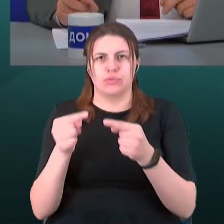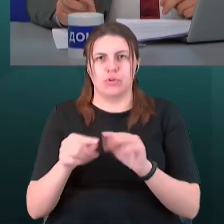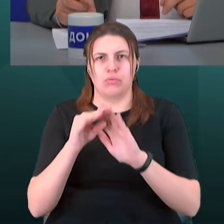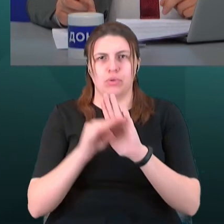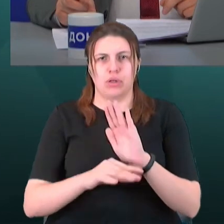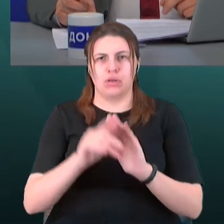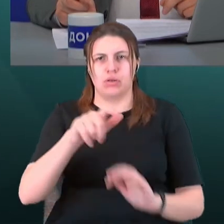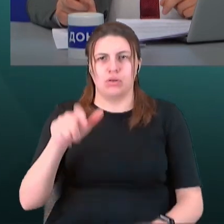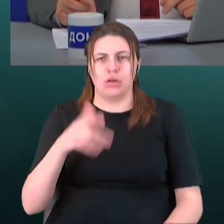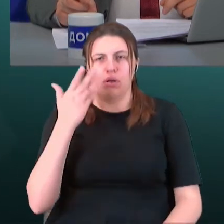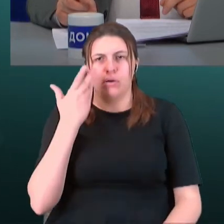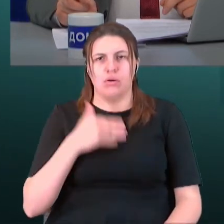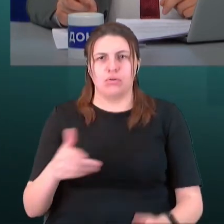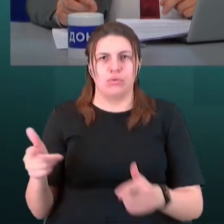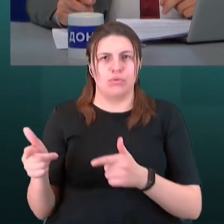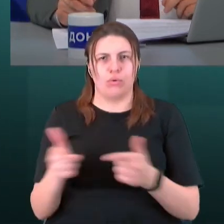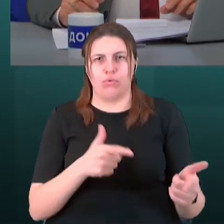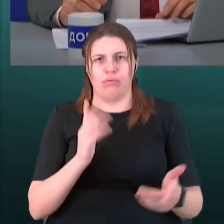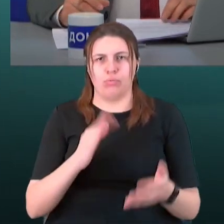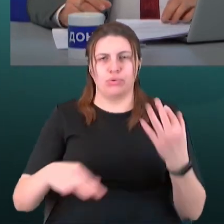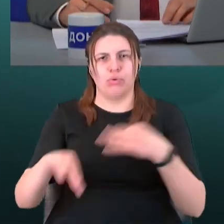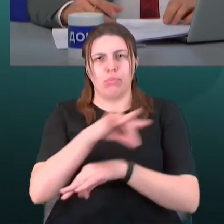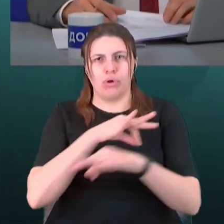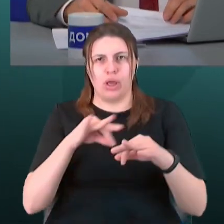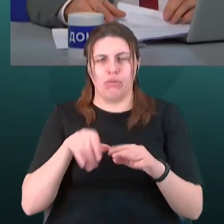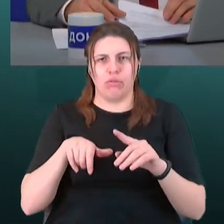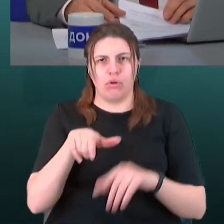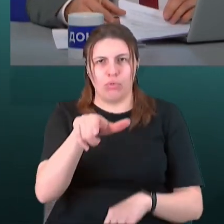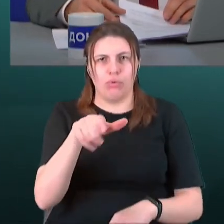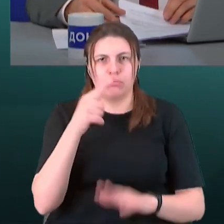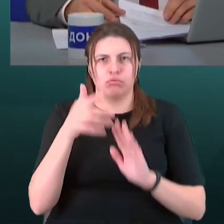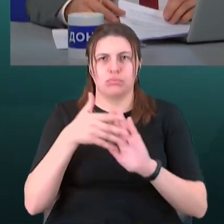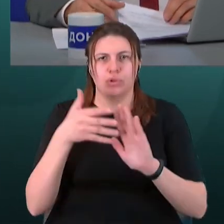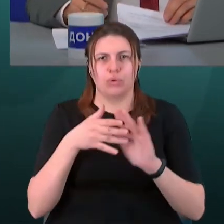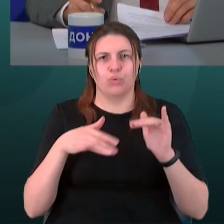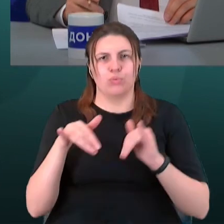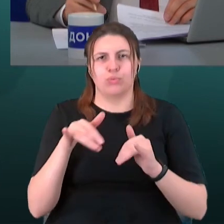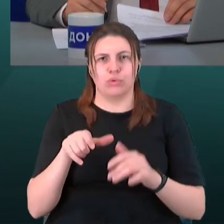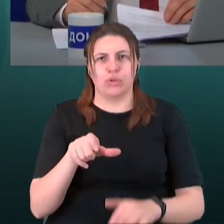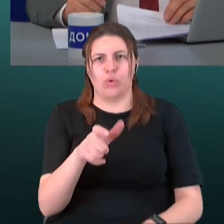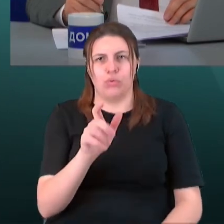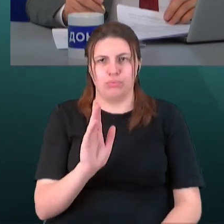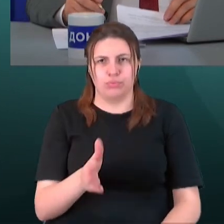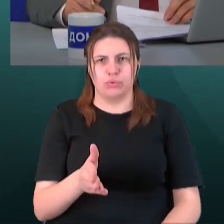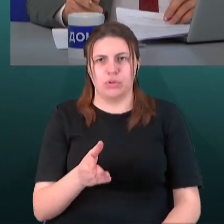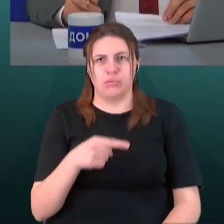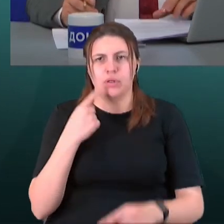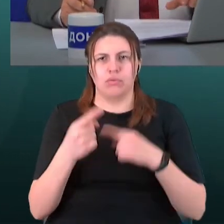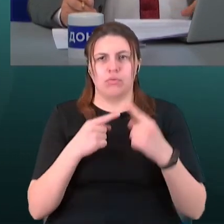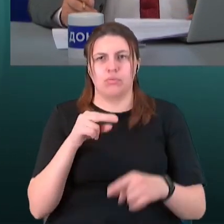безпосередню трасу проєктувати, відповідне буде розуміння, куди буде проходити ця дорога. Але ми говоримо про дорогу, яка